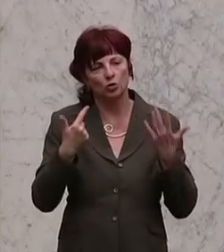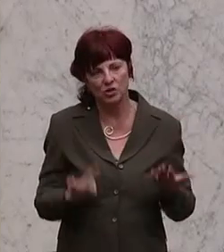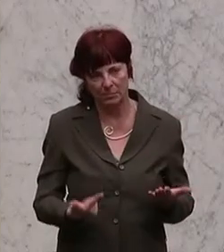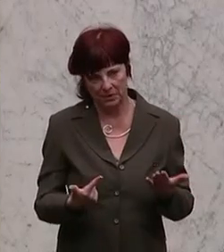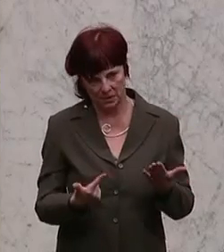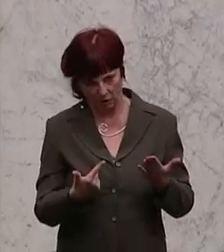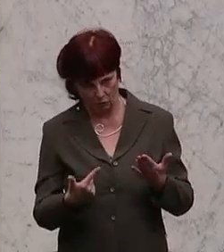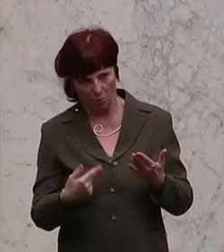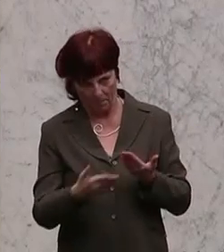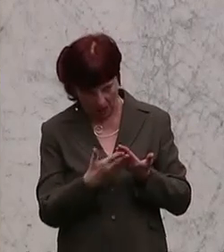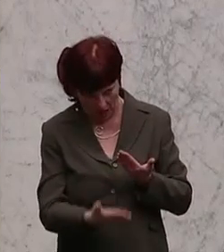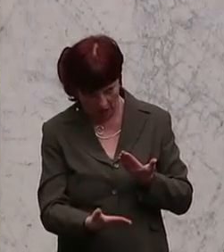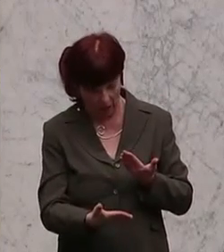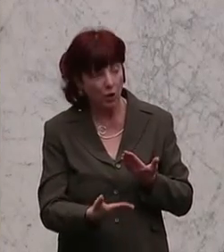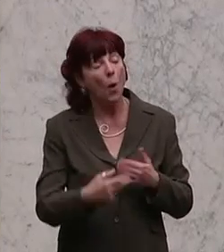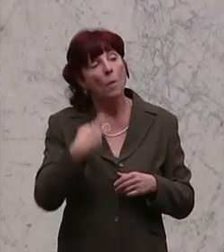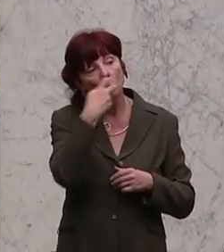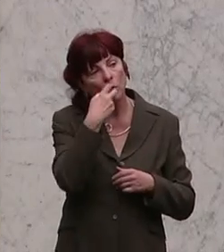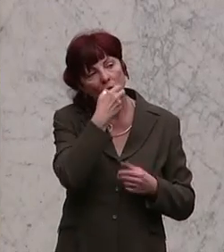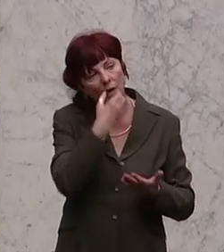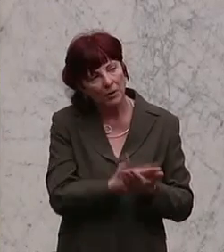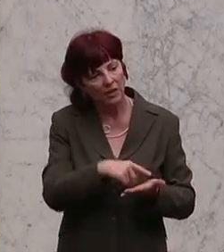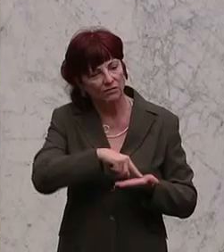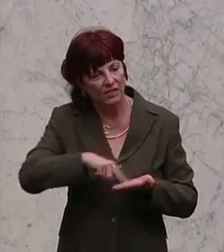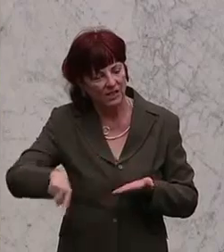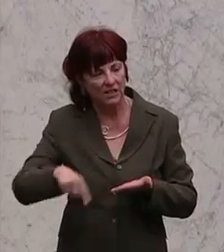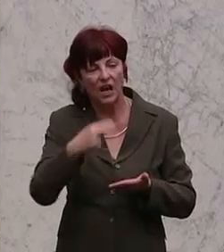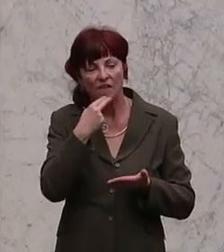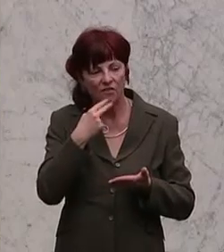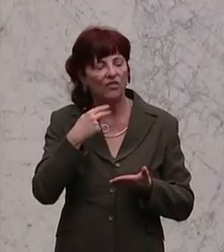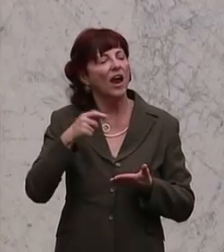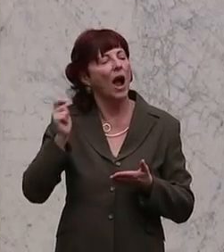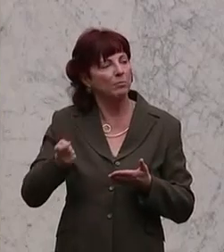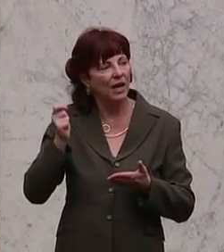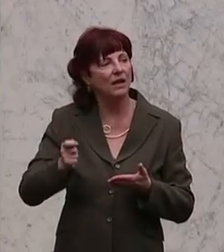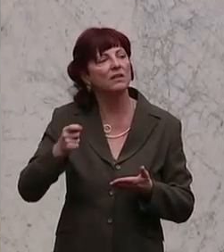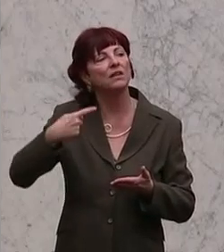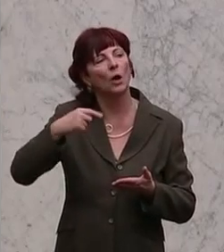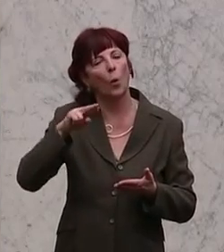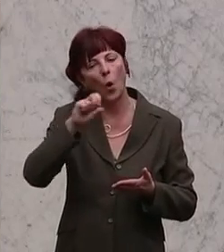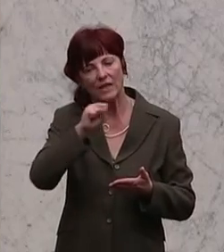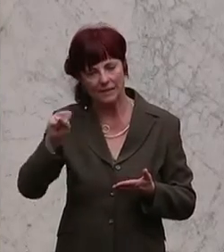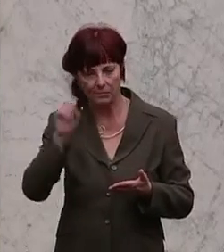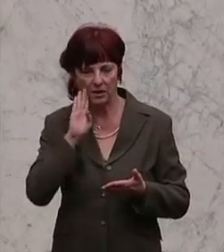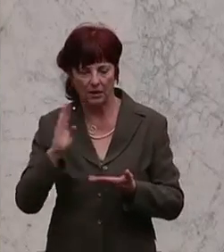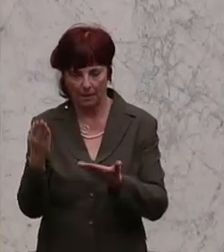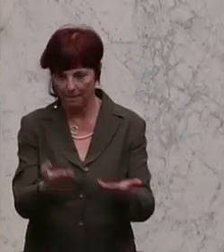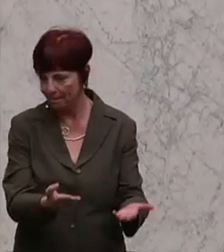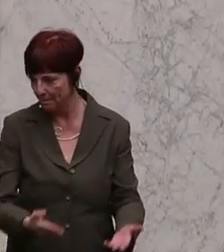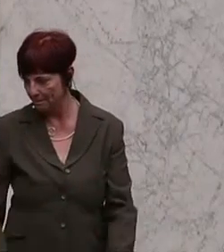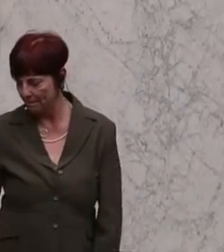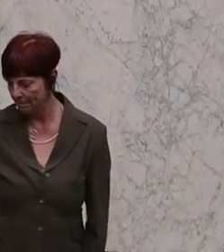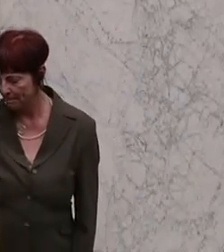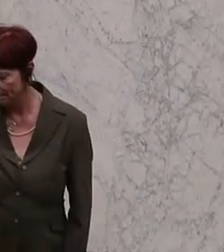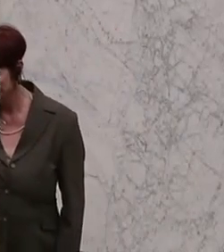EU-Richtlinie über die kollektive Wahrnehmung von Urheber- und Verwandten-Schutzrechten und die Vergabe von Mehrfachlizenzen